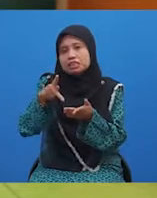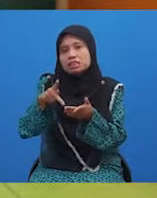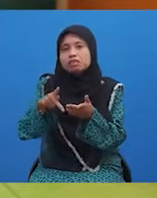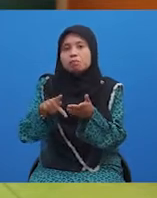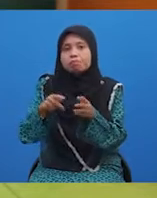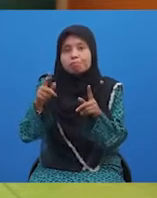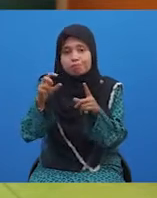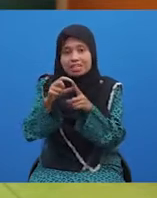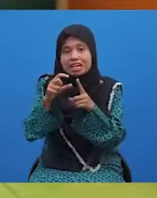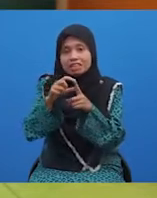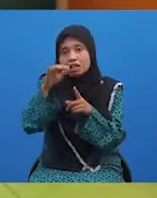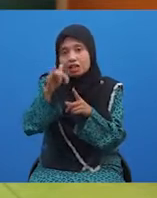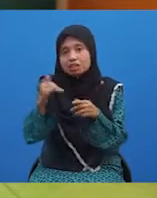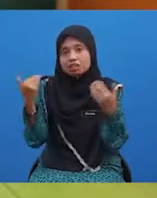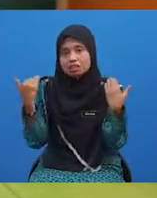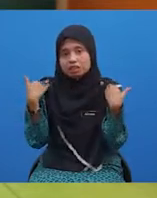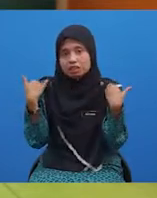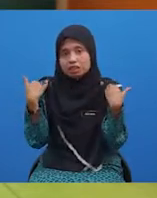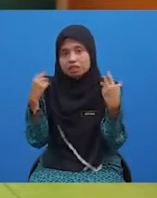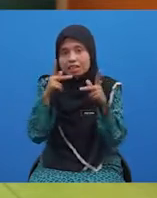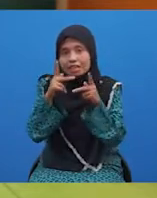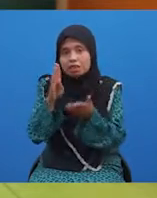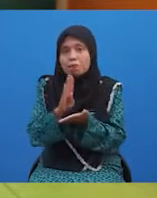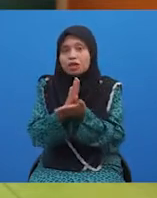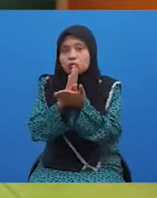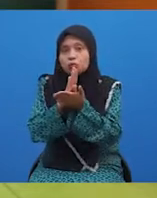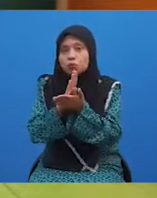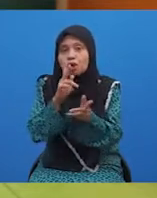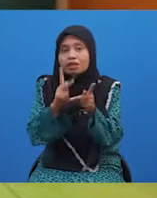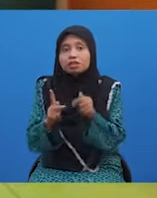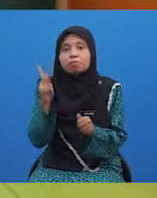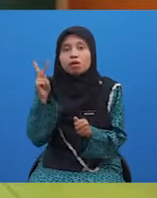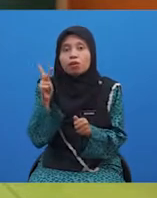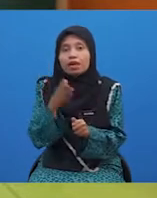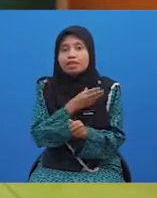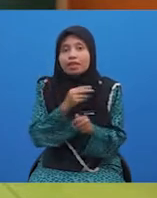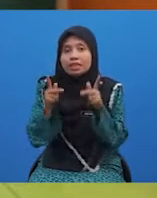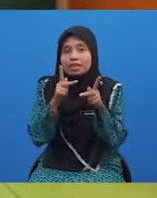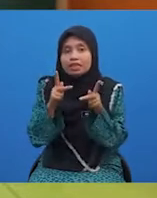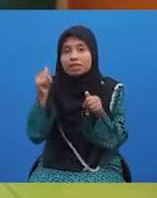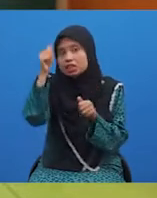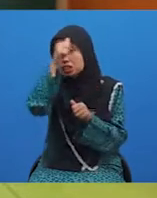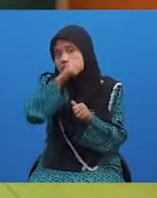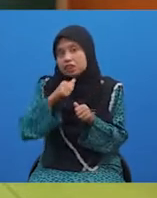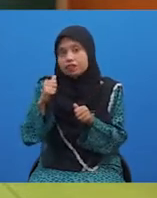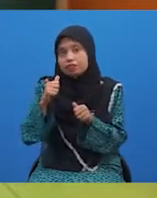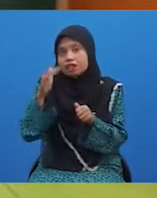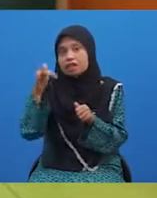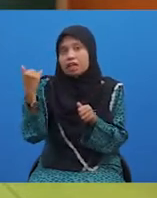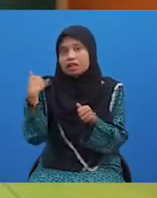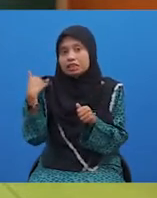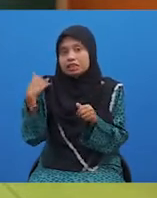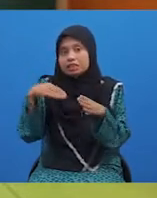perkataan yang mengandungi kata bantu, kata penguat dan kata adjektif yang